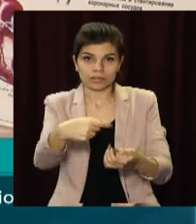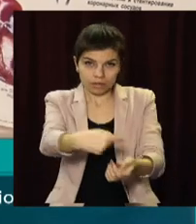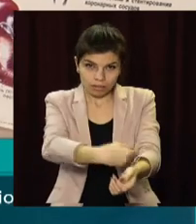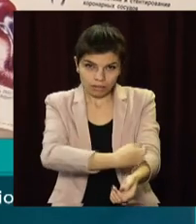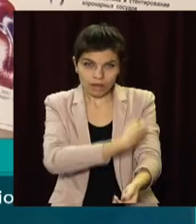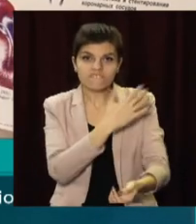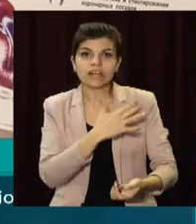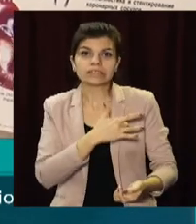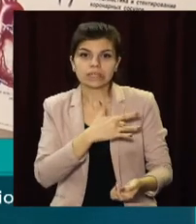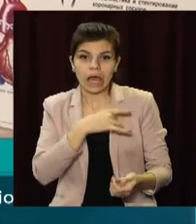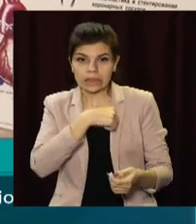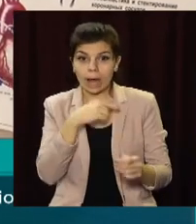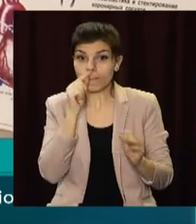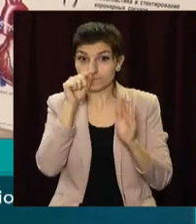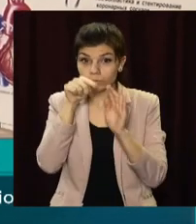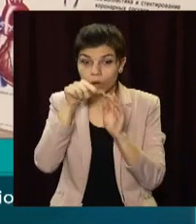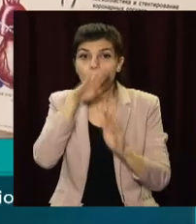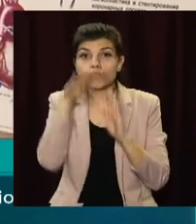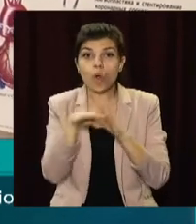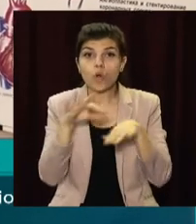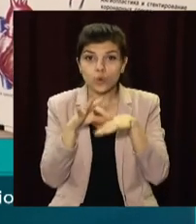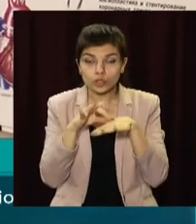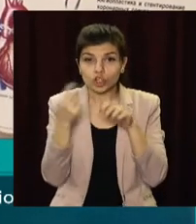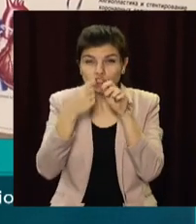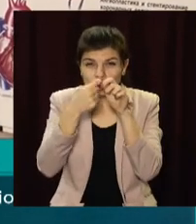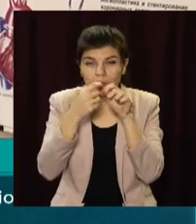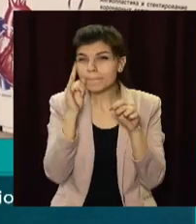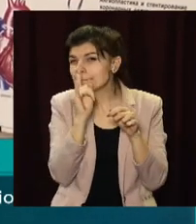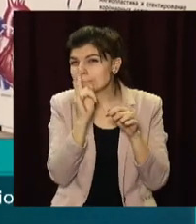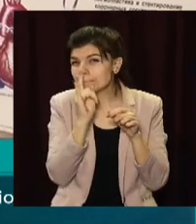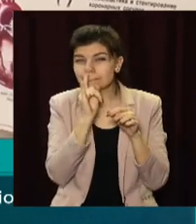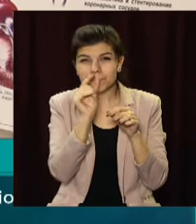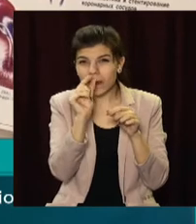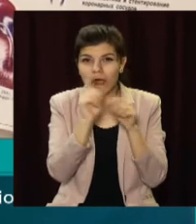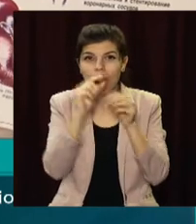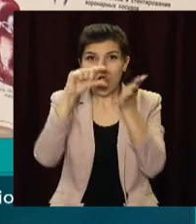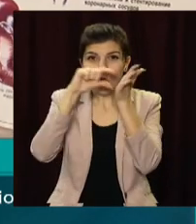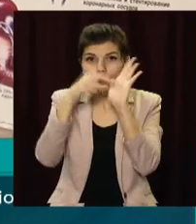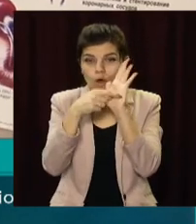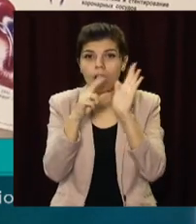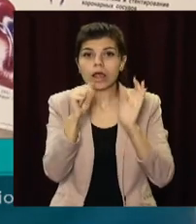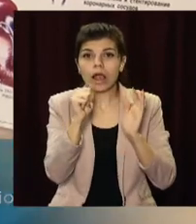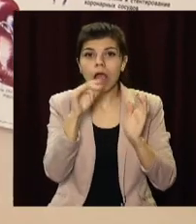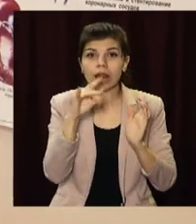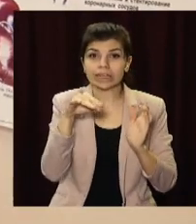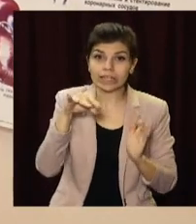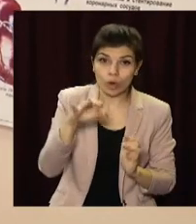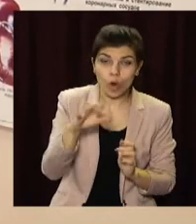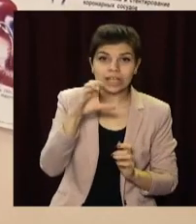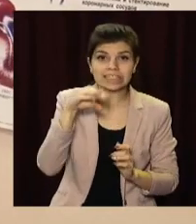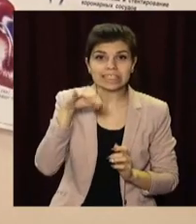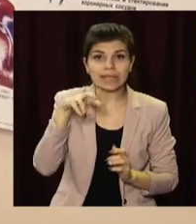происходит. І під кожу підшивається маленька коробочка, називаємо кардіостимулятор. Це, ви видите,